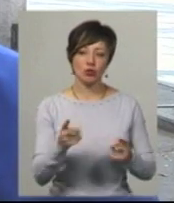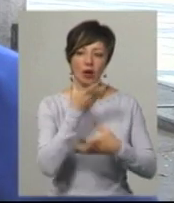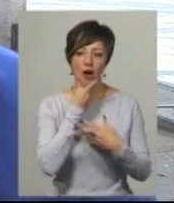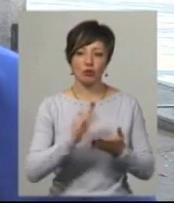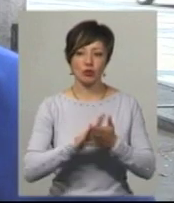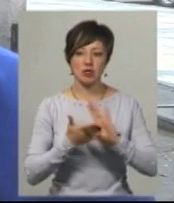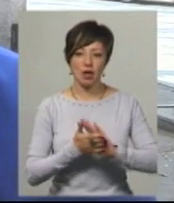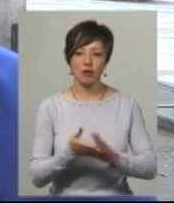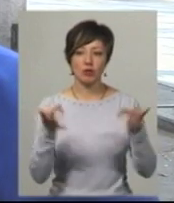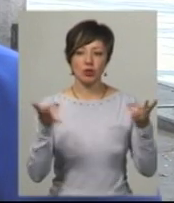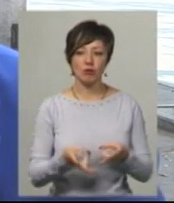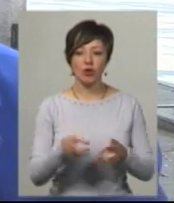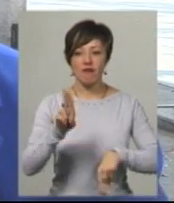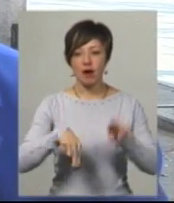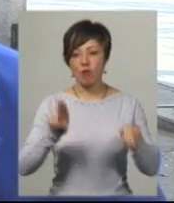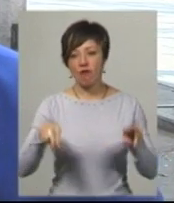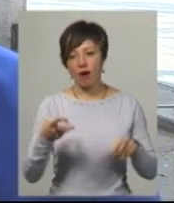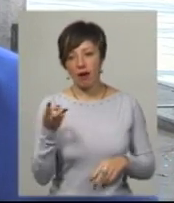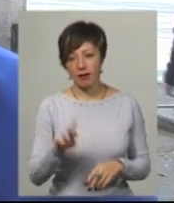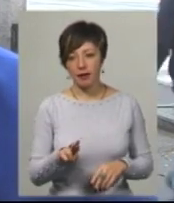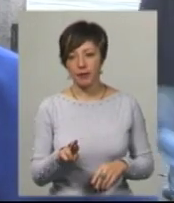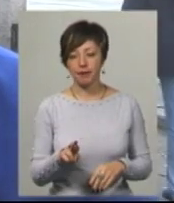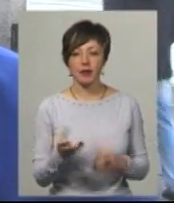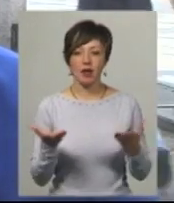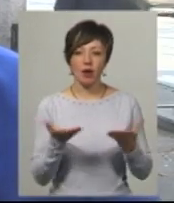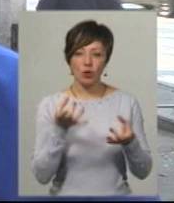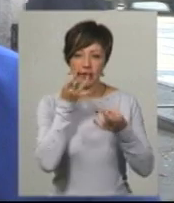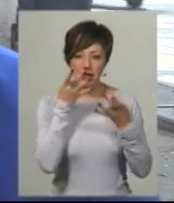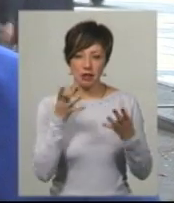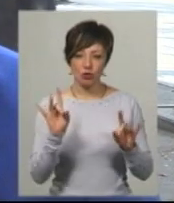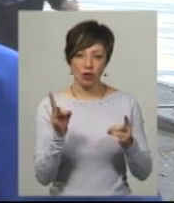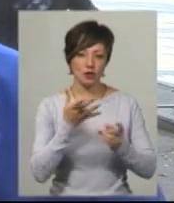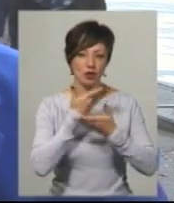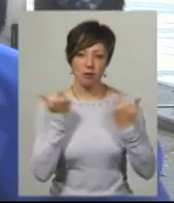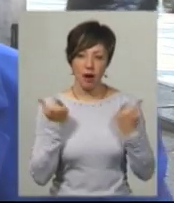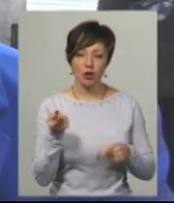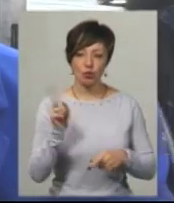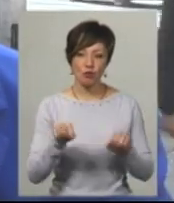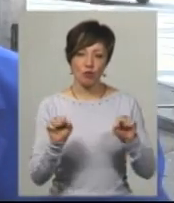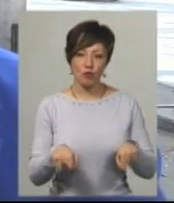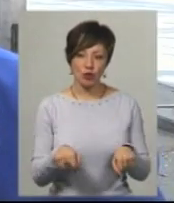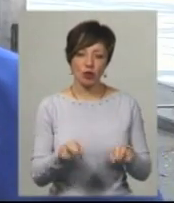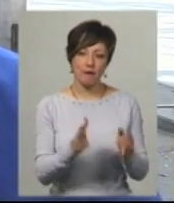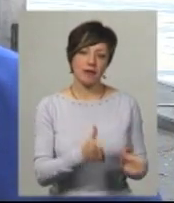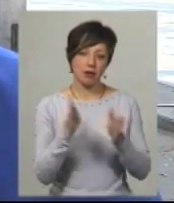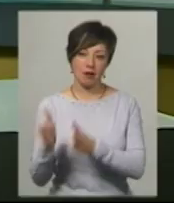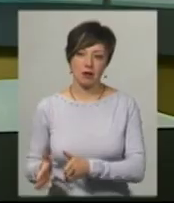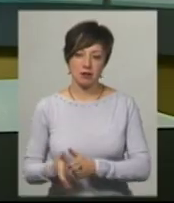гарному стані, потребують тільки фарбування, якоїсь гнилі і ржавщини немає. Тому їх можна поки відкласти.